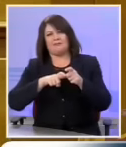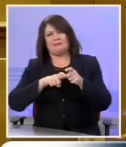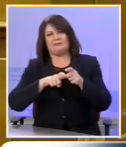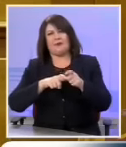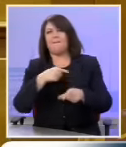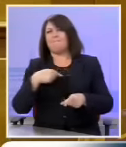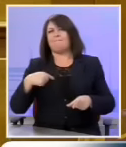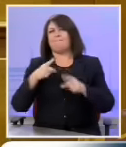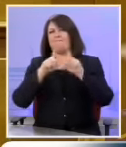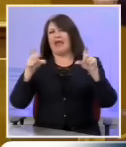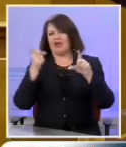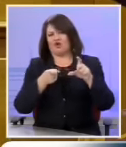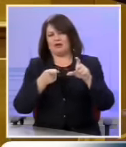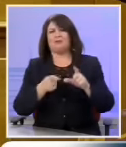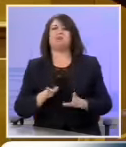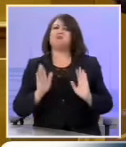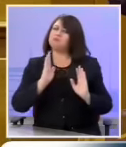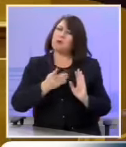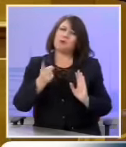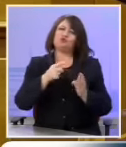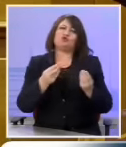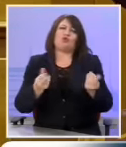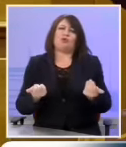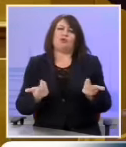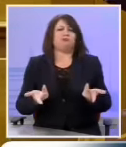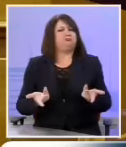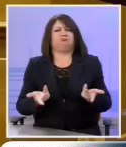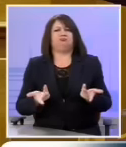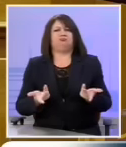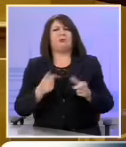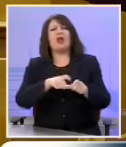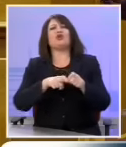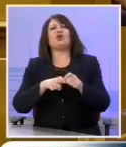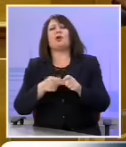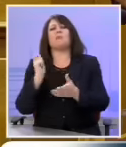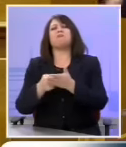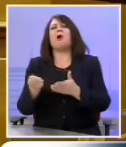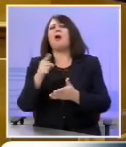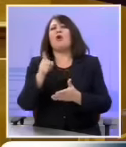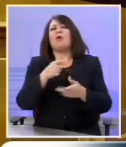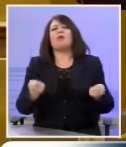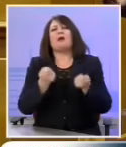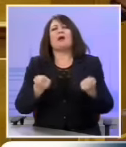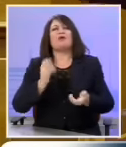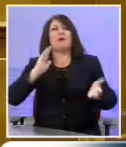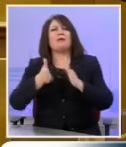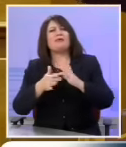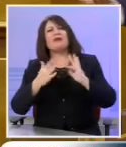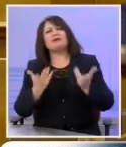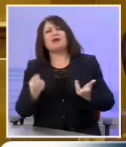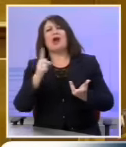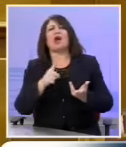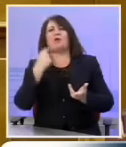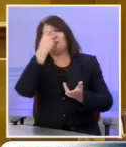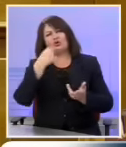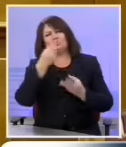για τους μετόχους, οι οποίοι μπορεί να εκφραστούν με άλλα εταιρικά σχήματα, είτε απευθείας, είτε μέσω άλλων